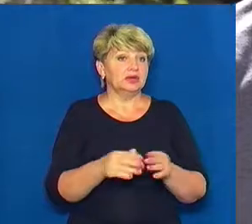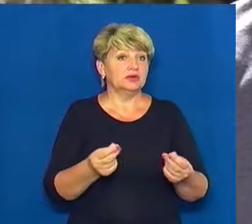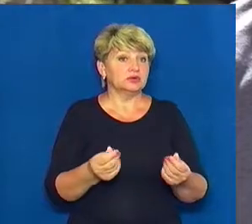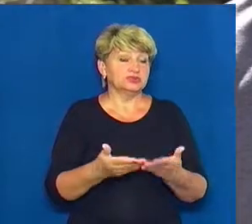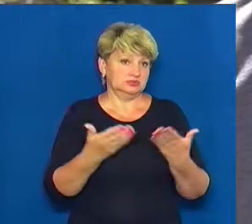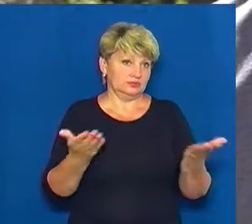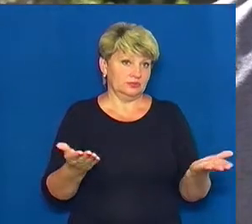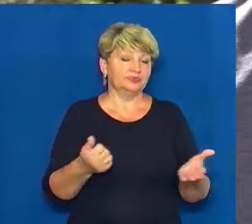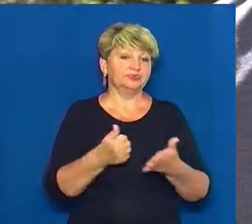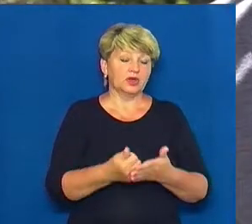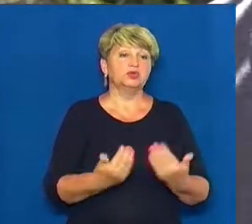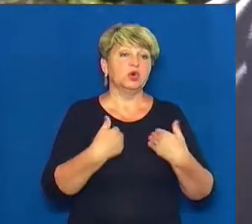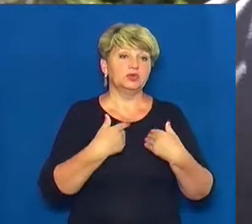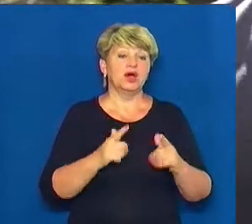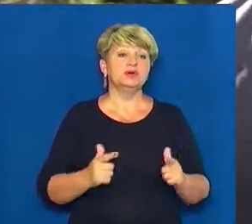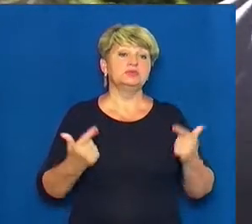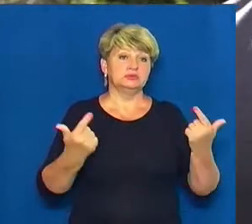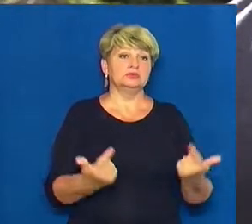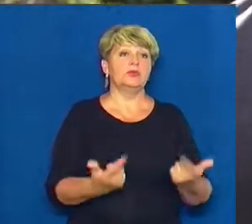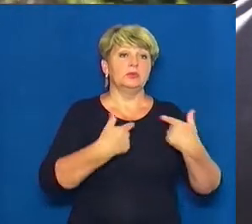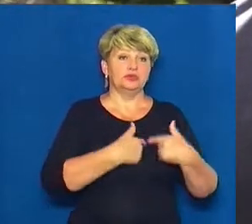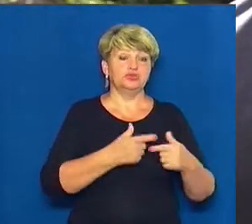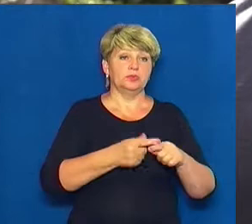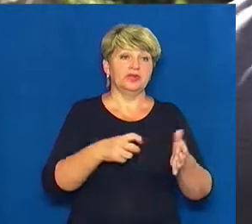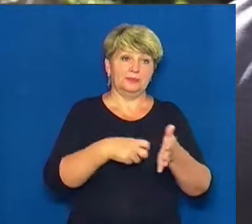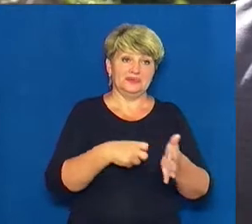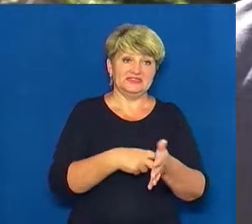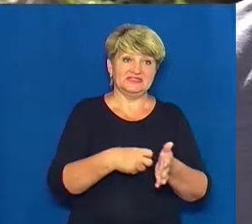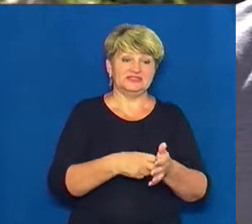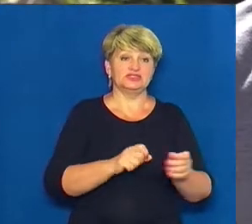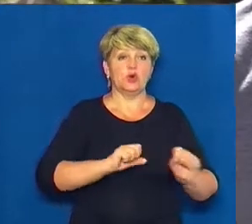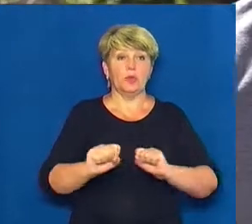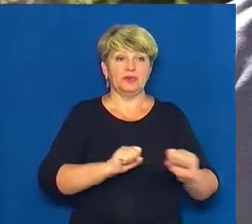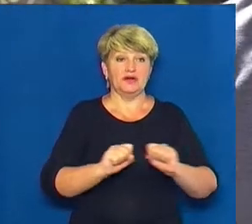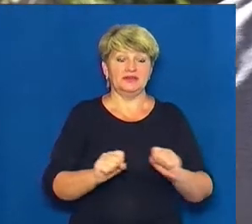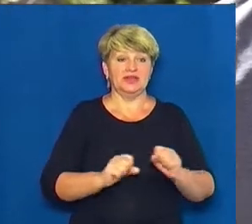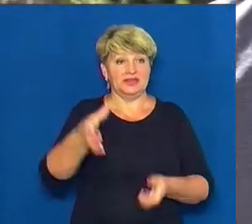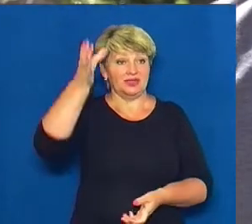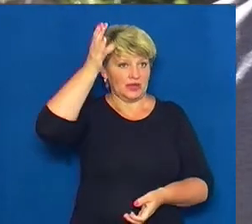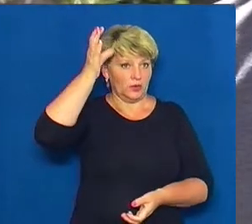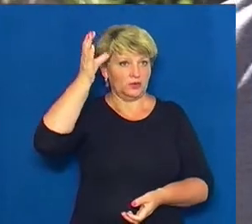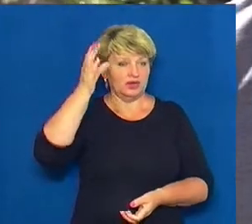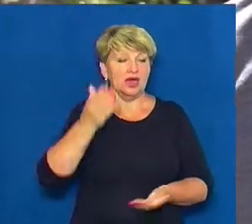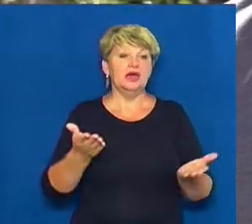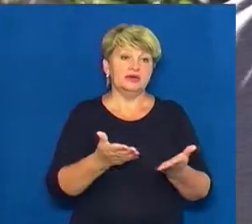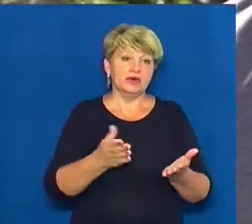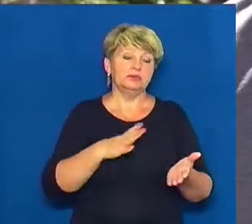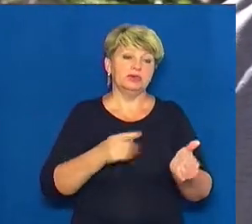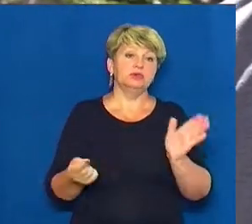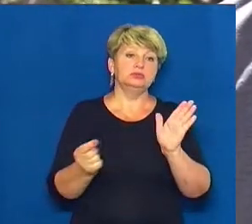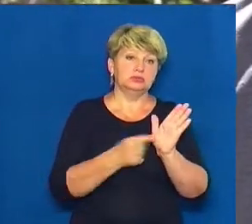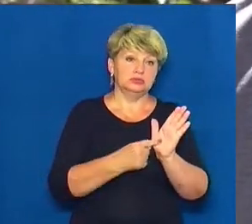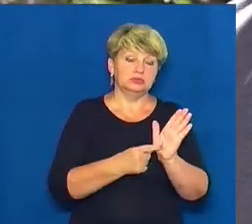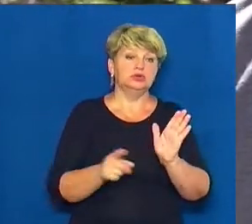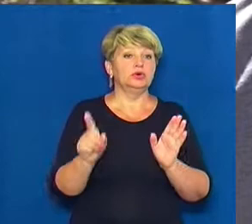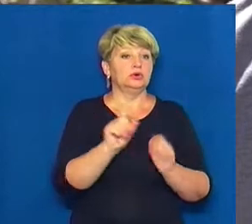До нас надходив лист з обласного управління освіти і науки, в якому було зазначено про